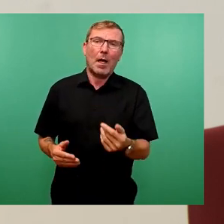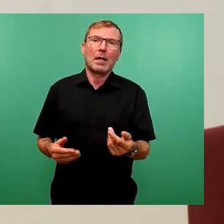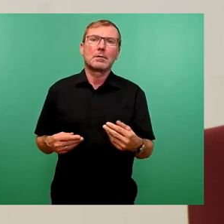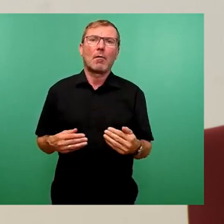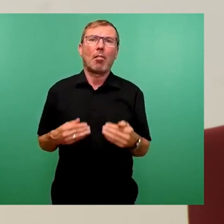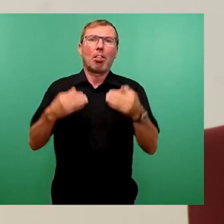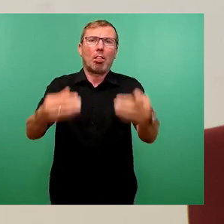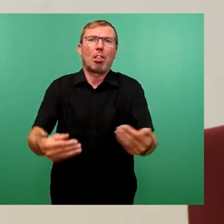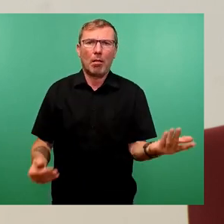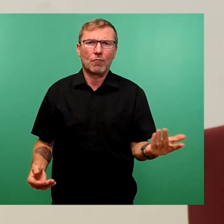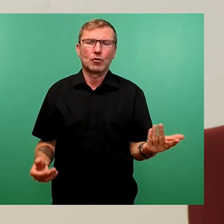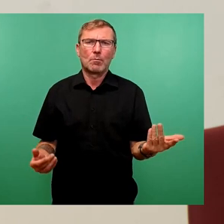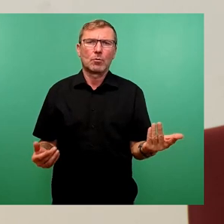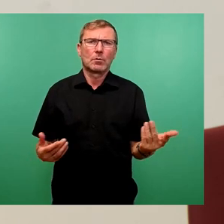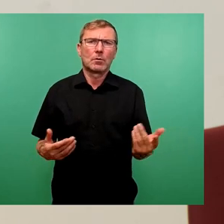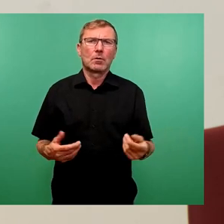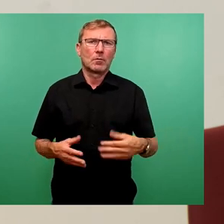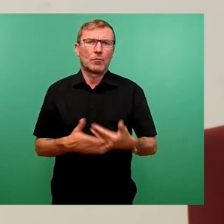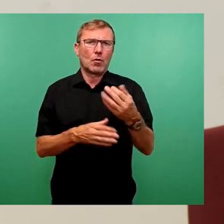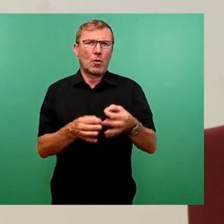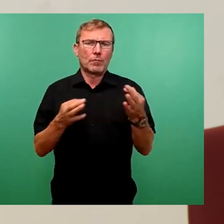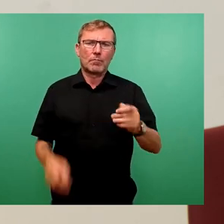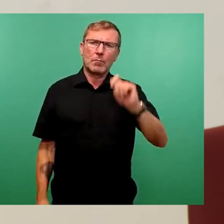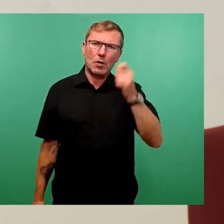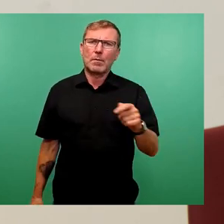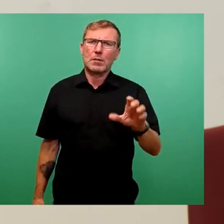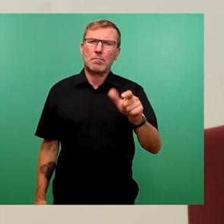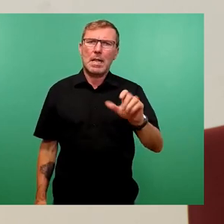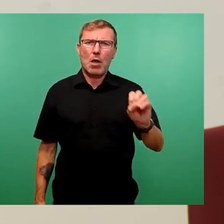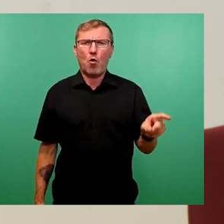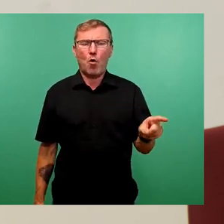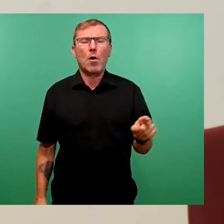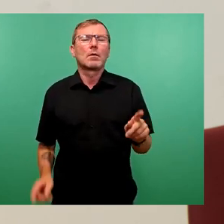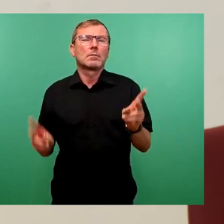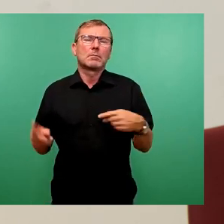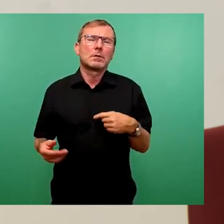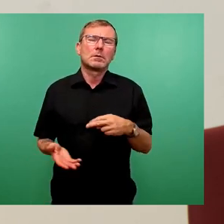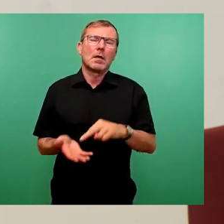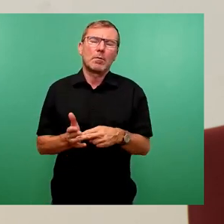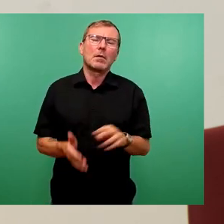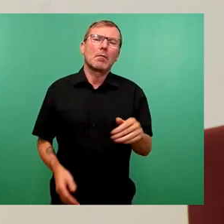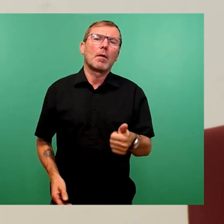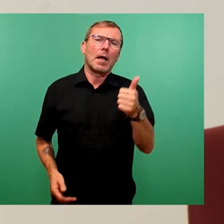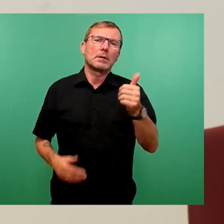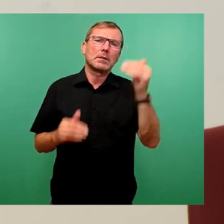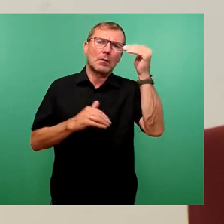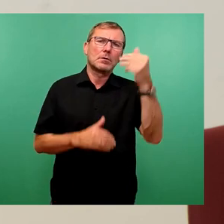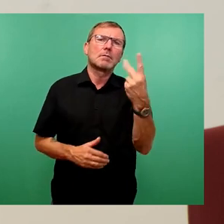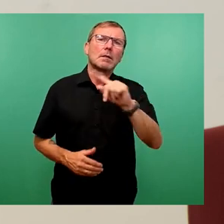wir also hier bei den Gymnasium Leo jetzt davon ausgehen, dass wir ab 1.8.2026